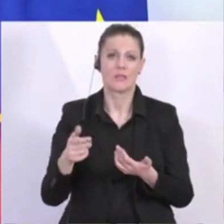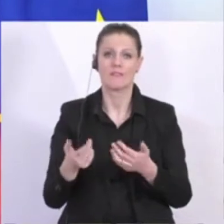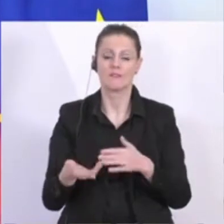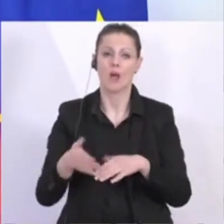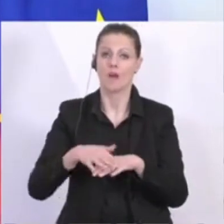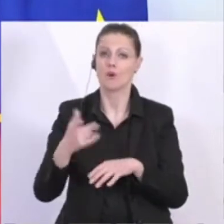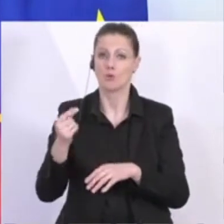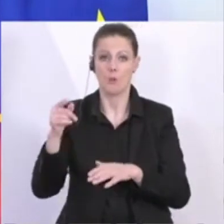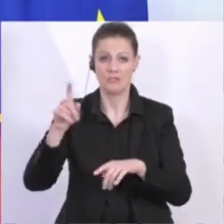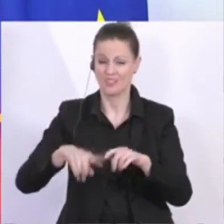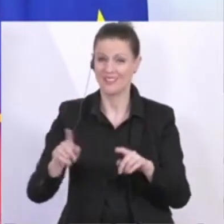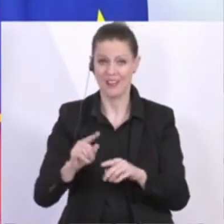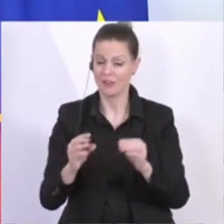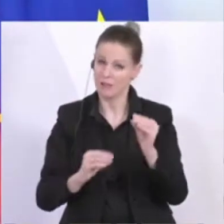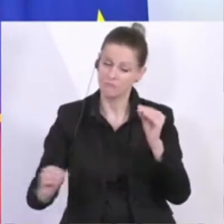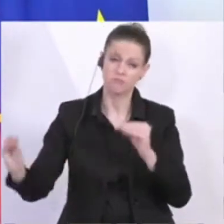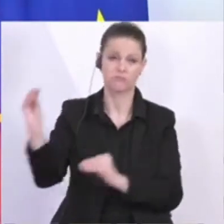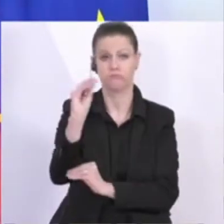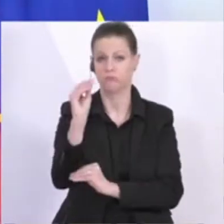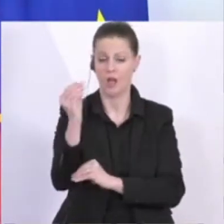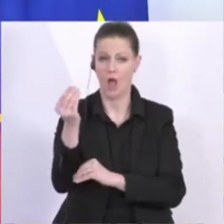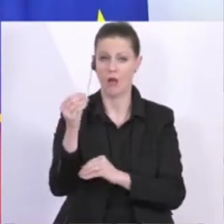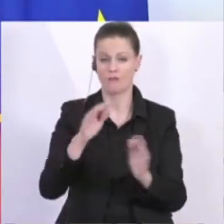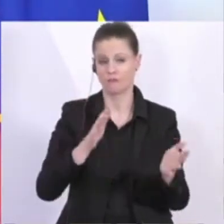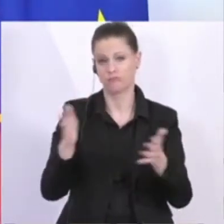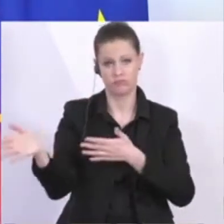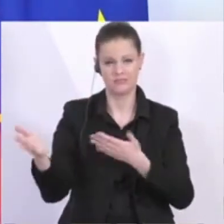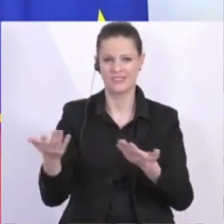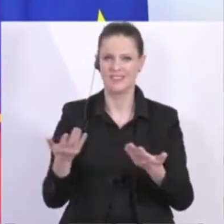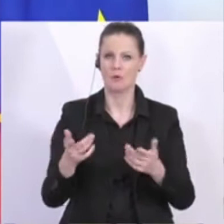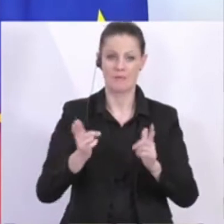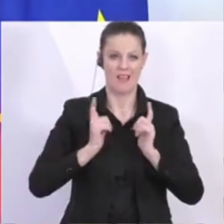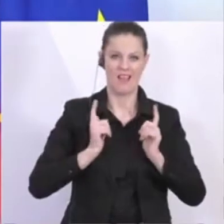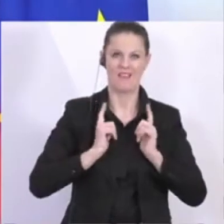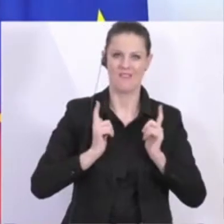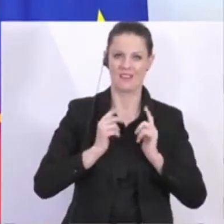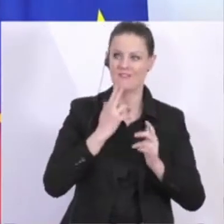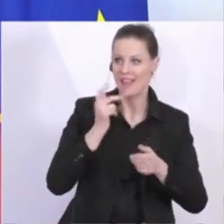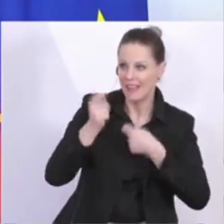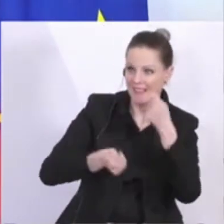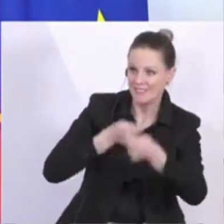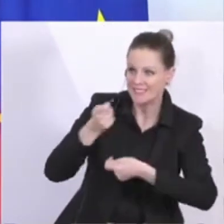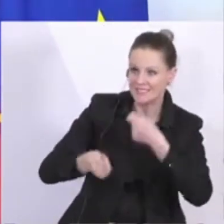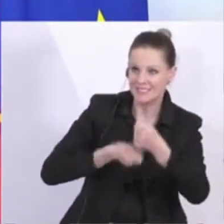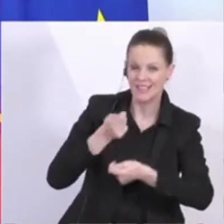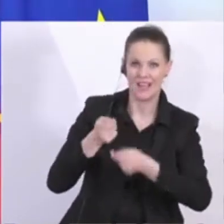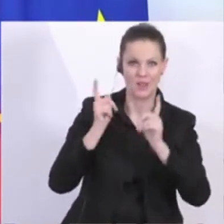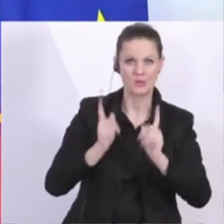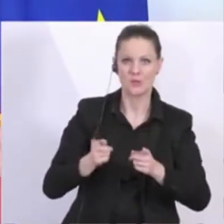Monat, sondern das nimmt sogar zu, weil entsprechend die Erwartungshaltungen aller derer, die investieren sollen, aller derer, die